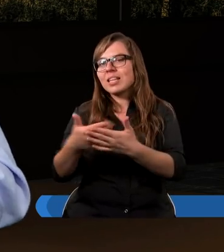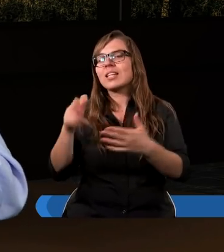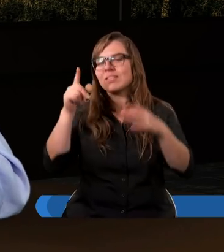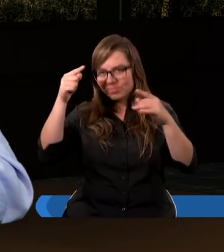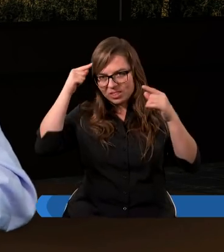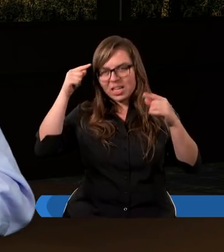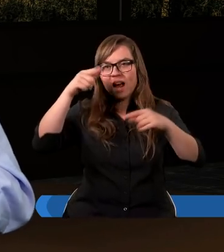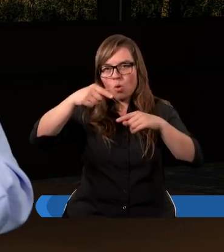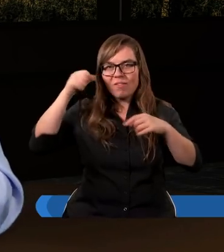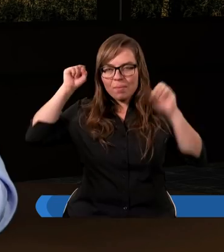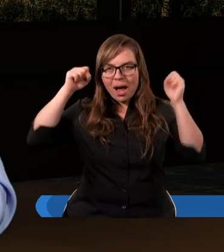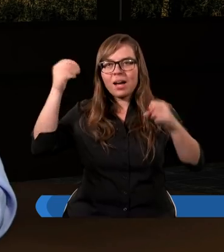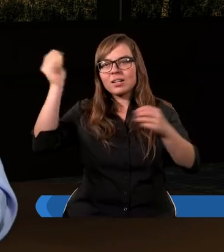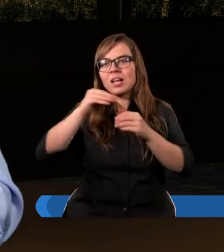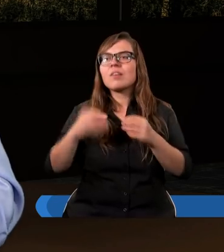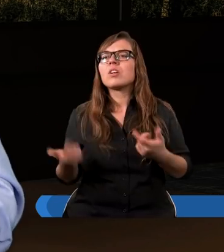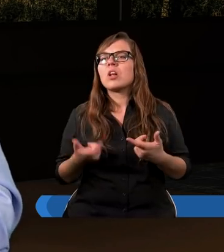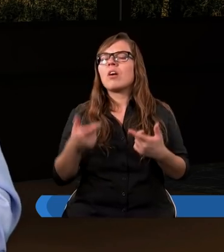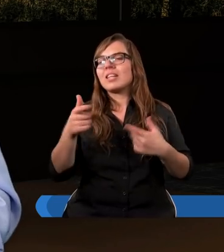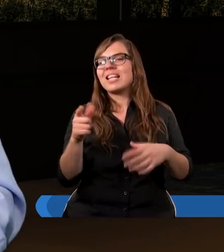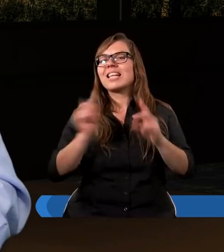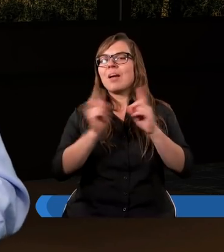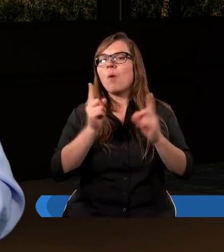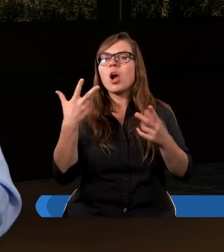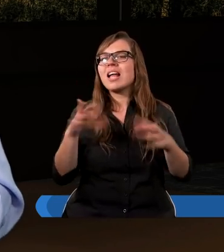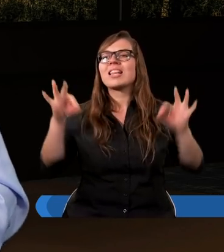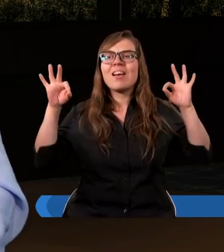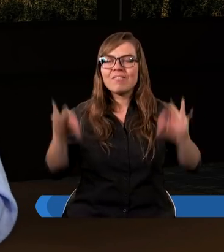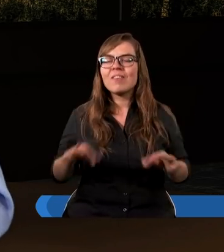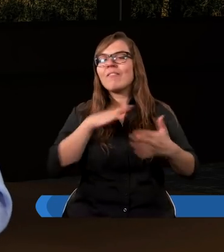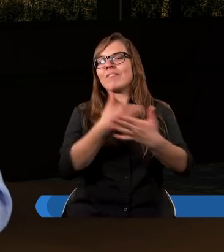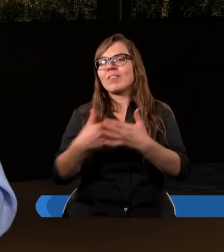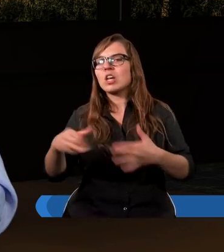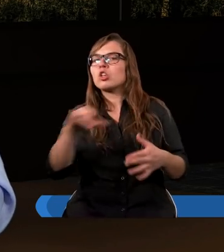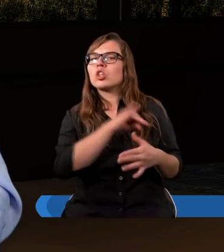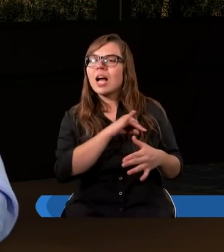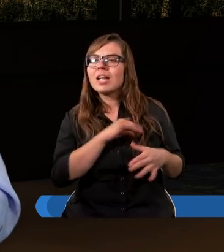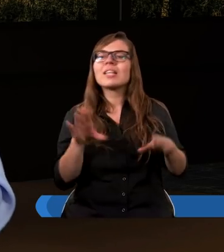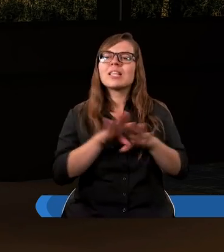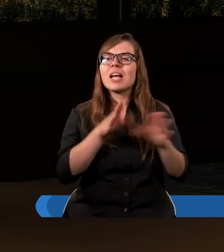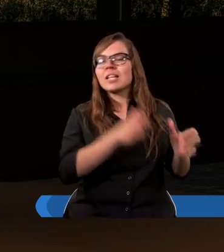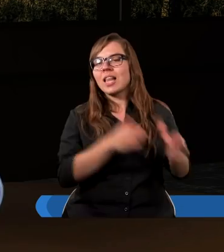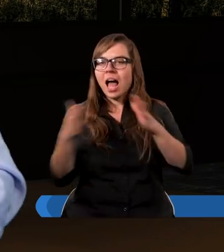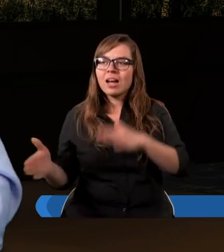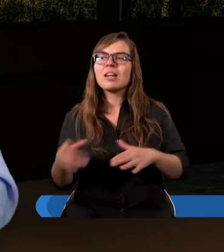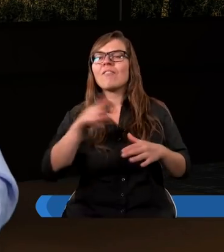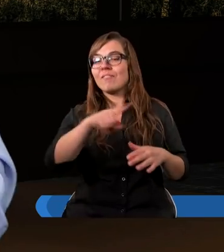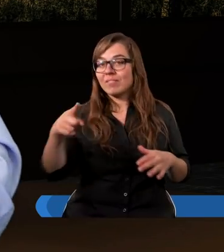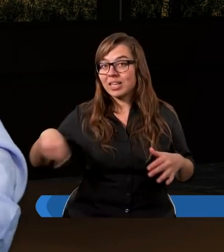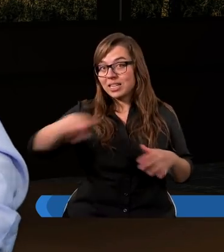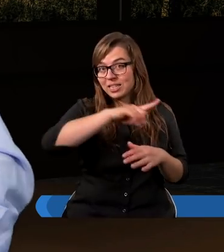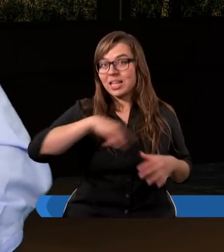głowę tego baranka, który był symbolem niewinności, wyznawali grzechy i następnie, wyście zgrzeszyli,